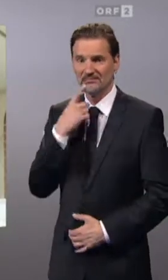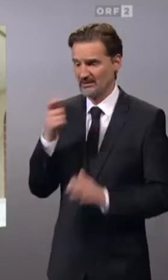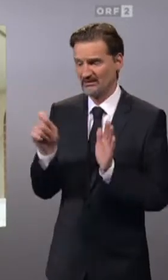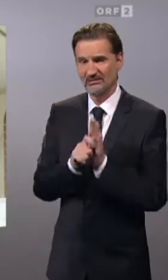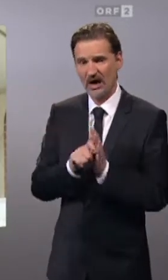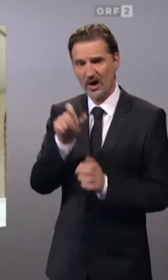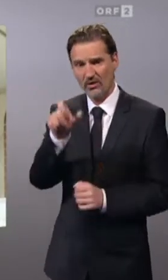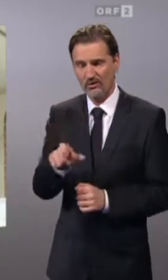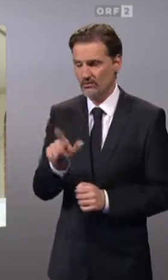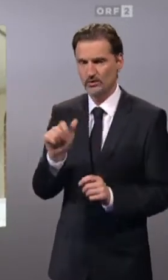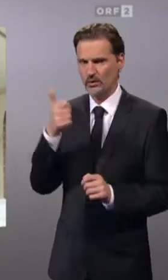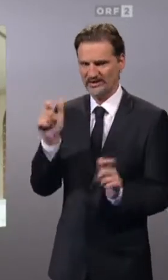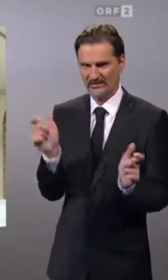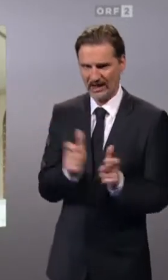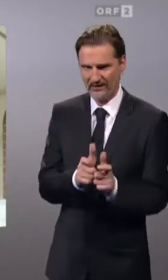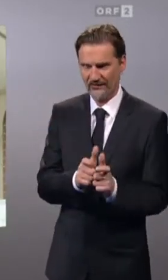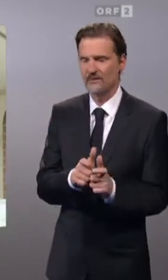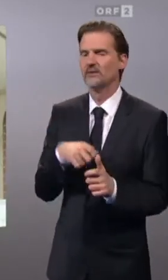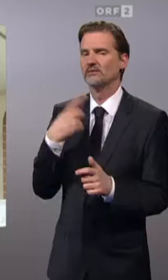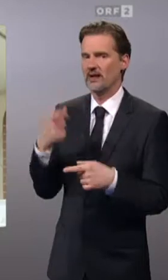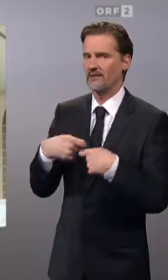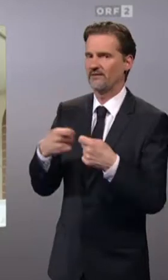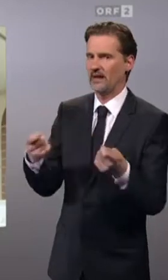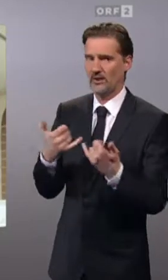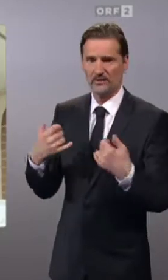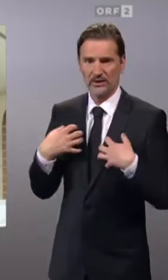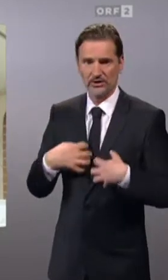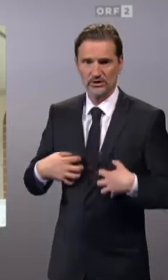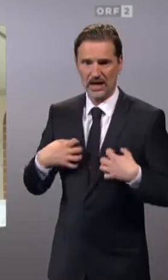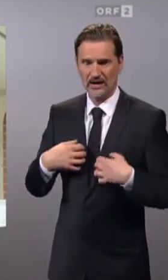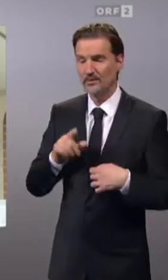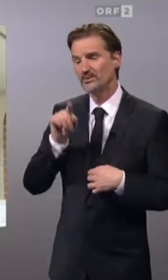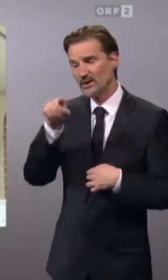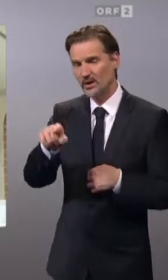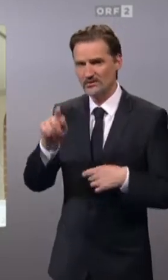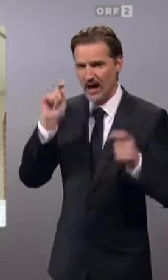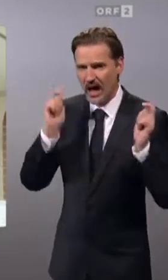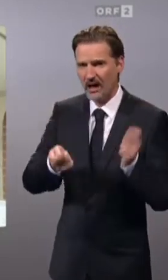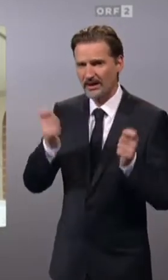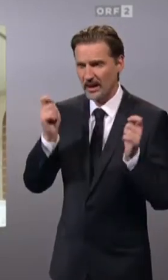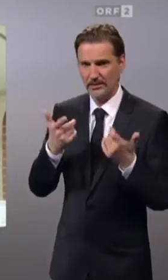Zuerst wirst du festgenommen, dann verkaufen sie dich wie ein Schaf und du arbeitest wie ein Sklave.